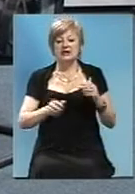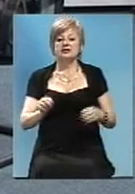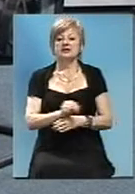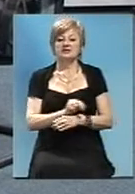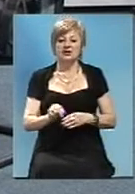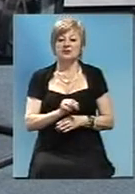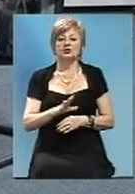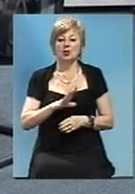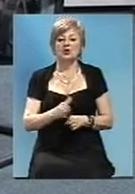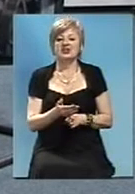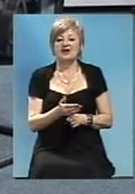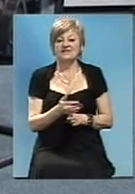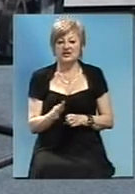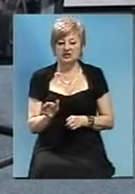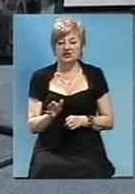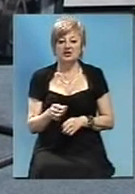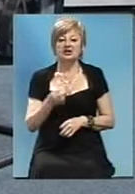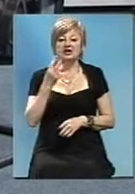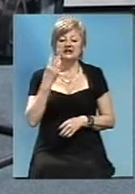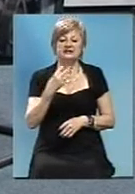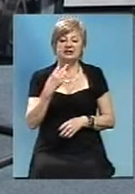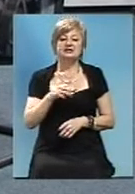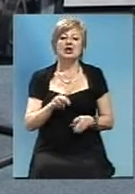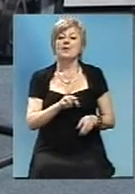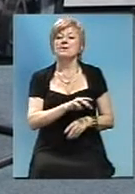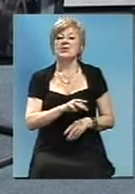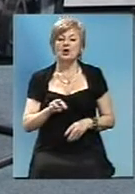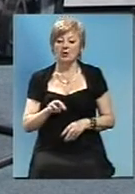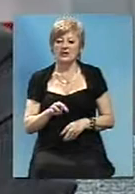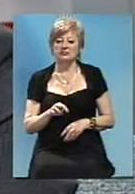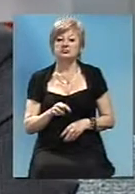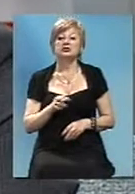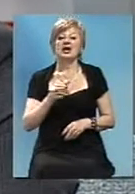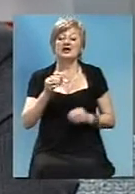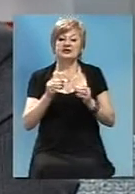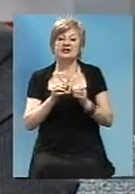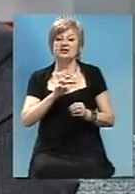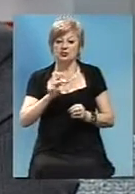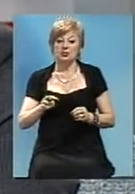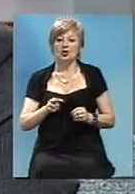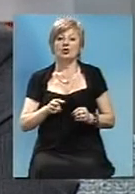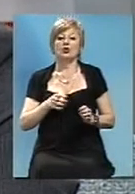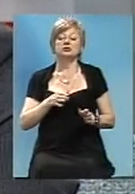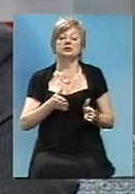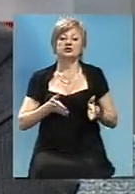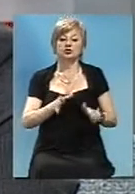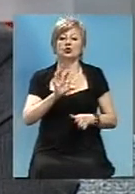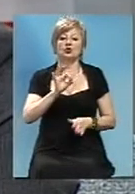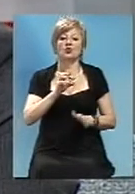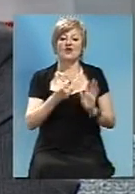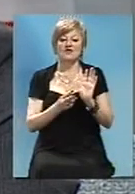було виделено 300 млн, із которых 200 млн пошли на дорогу Н-08. Це